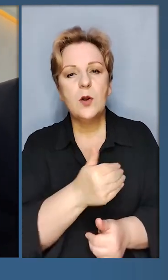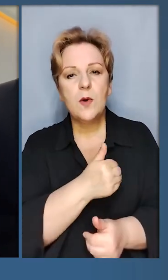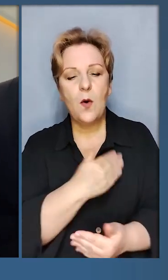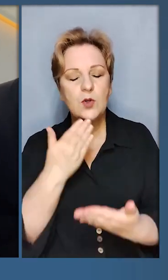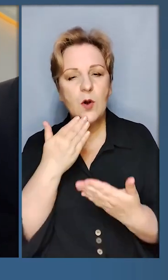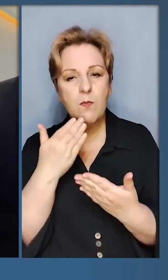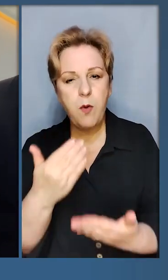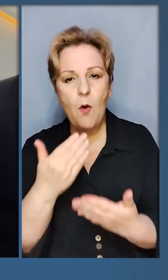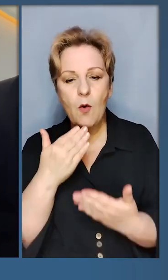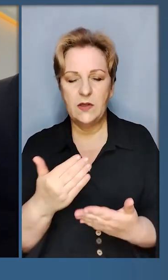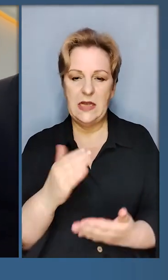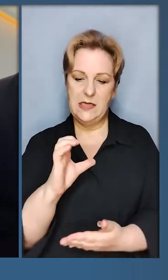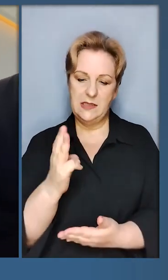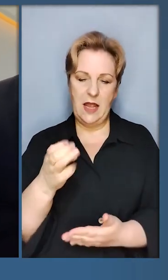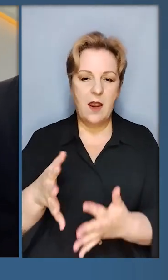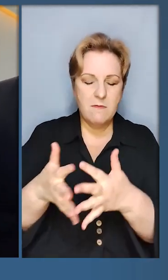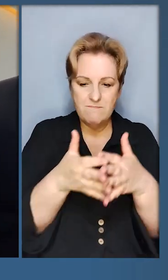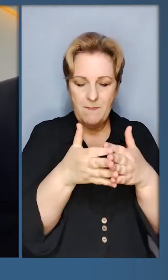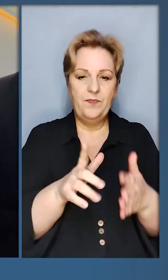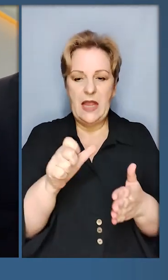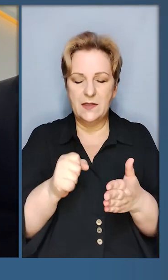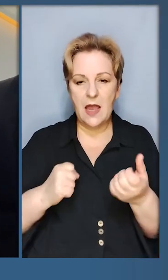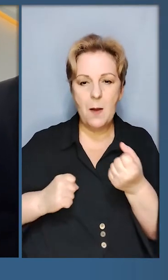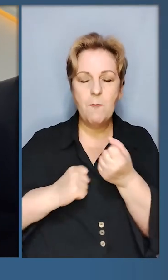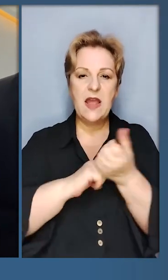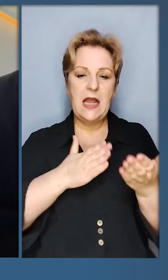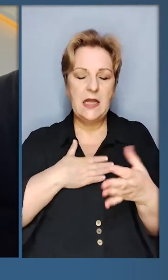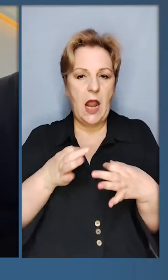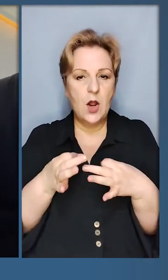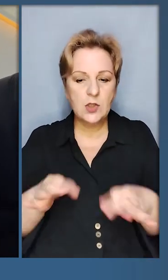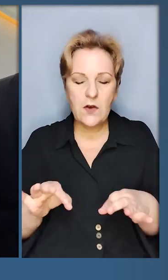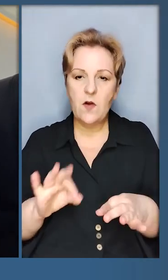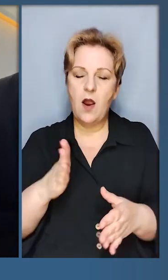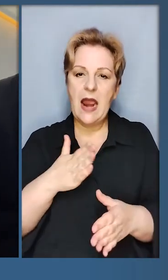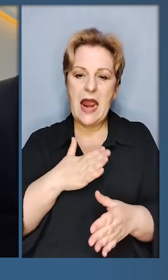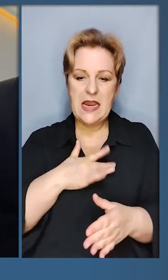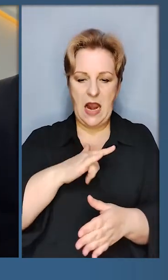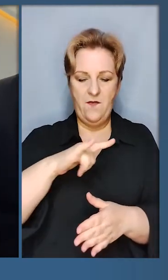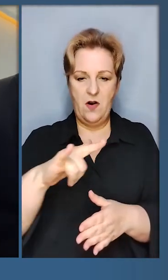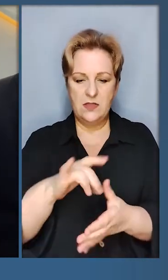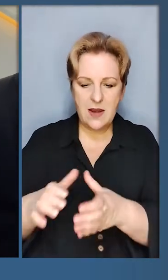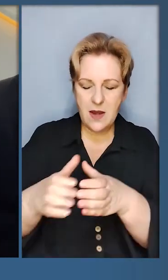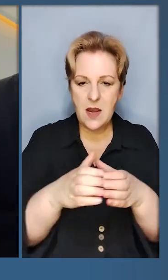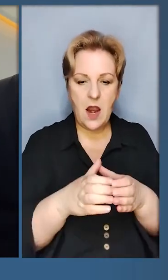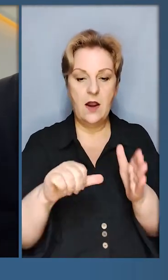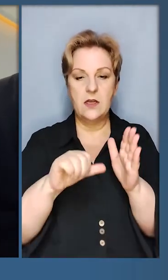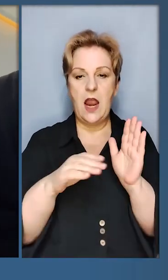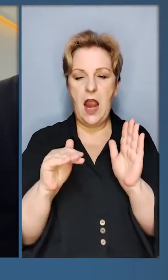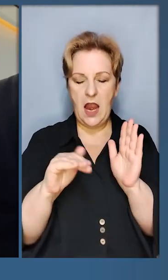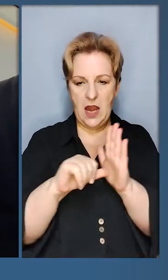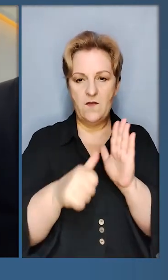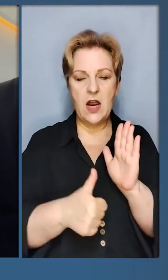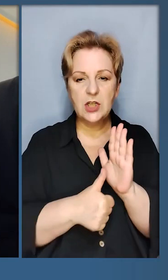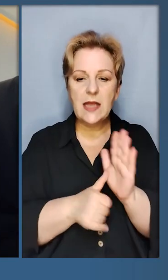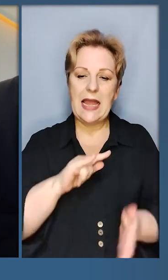безпеку. Окремо хочу подякувати США за підтримку нашої свободи, Наш авіаційний коалійник,